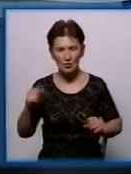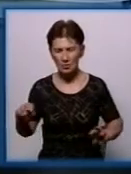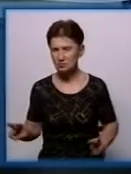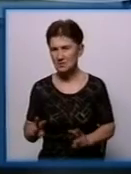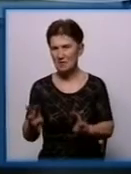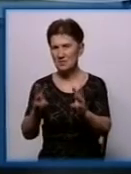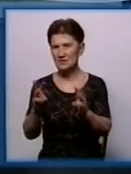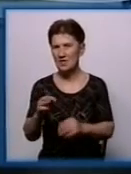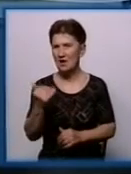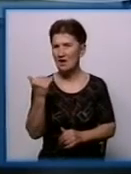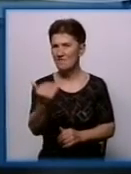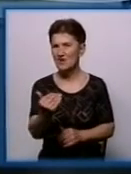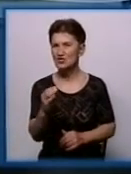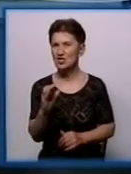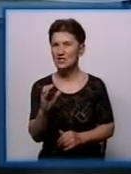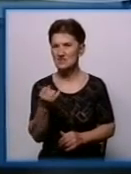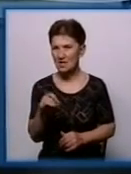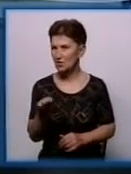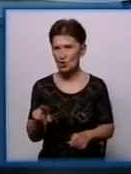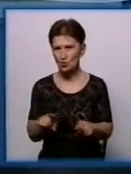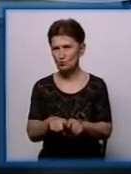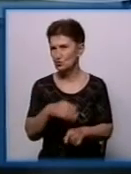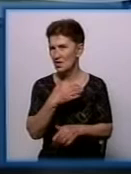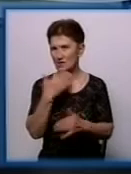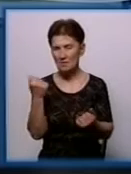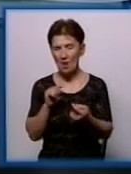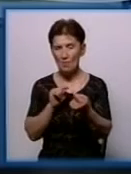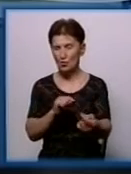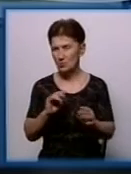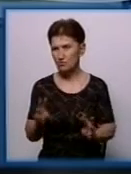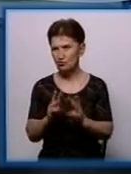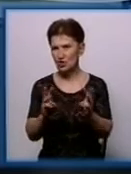ваш сайт. Теж немає протипожежної сигналізації.